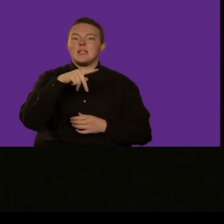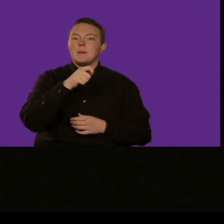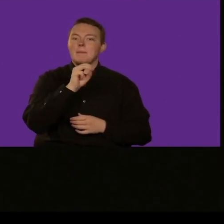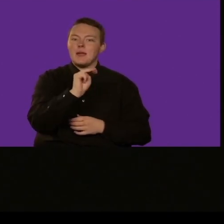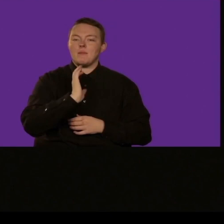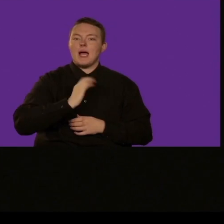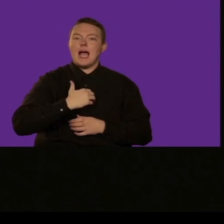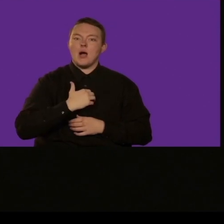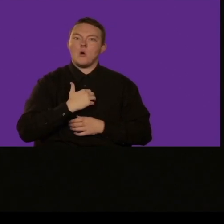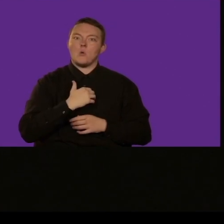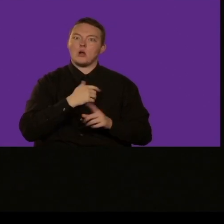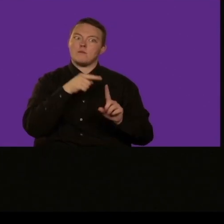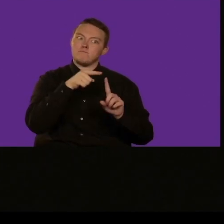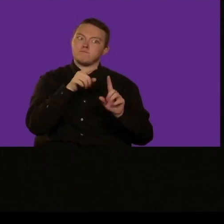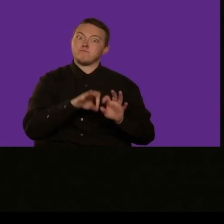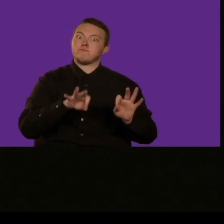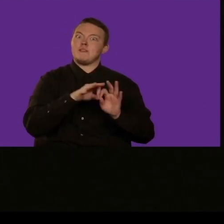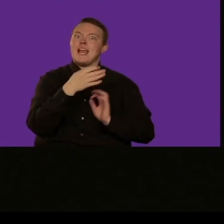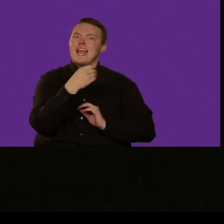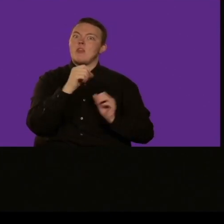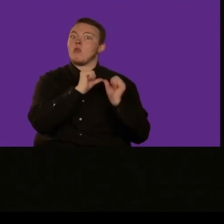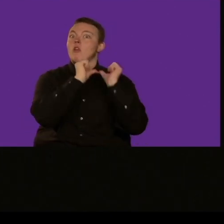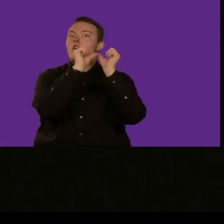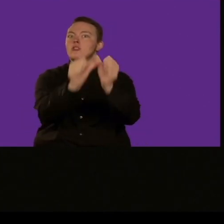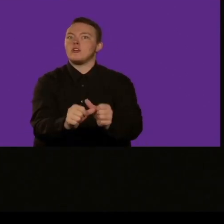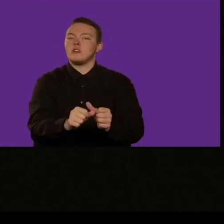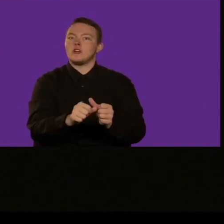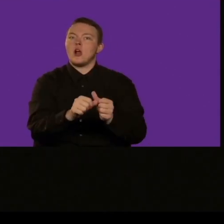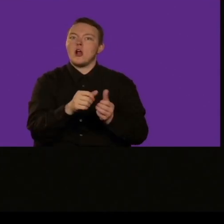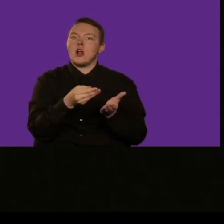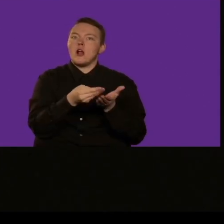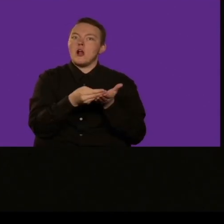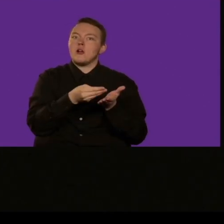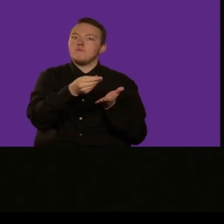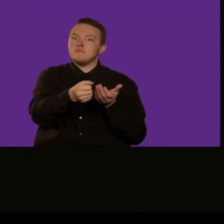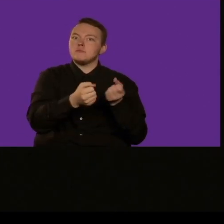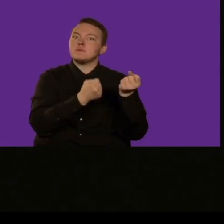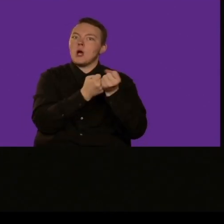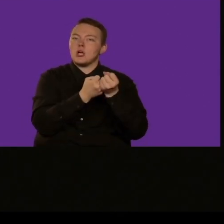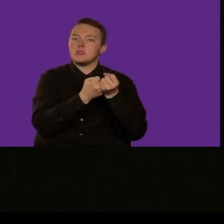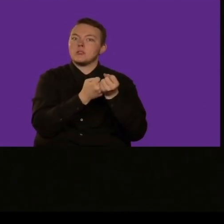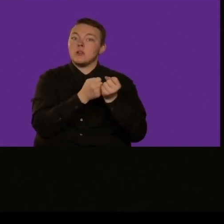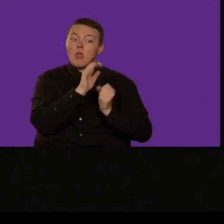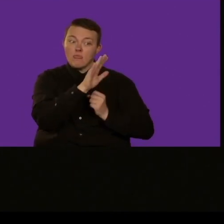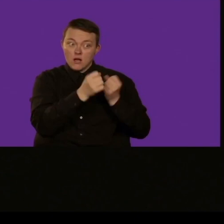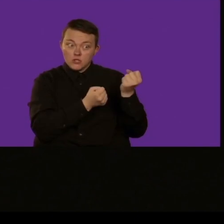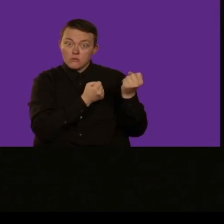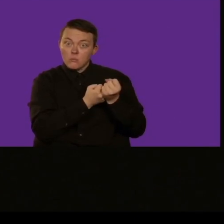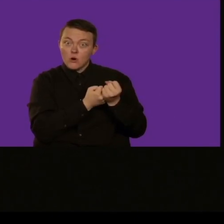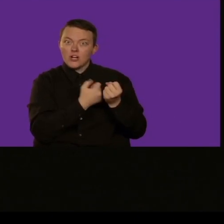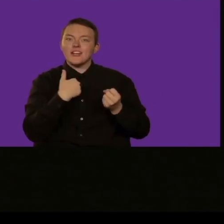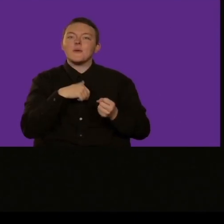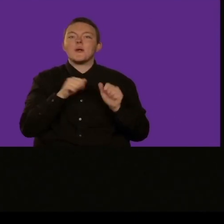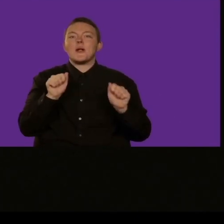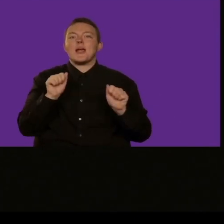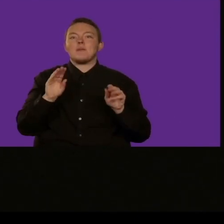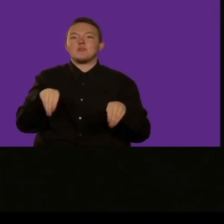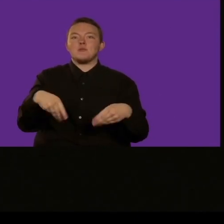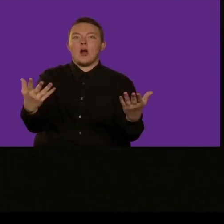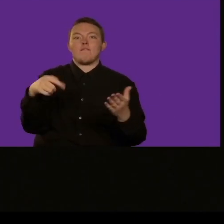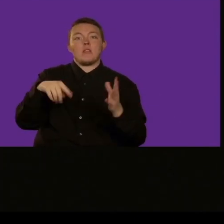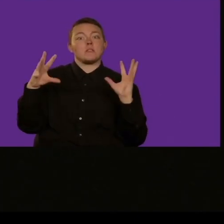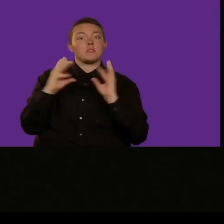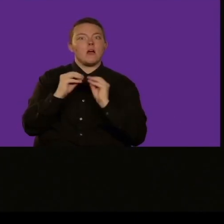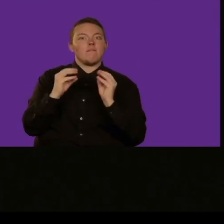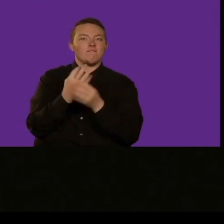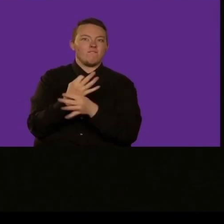grazie del vostro appoggio. e che tutti abbiate un grande giorno che possiate divertirvi e imparare.